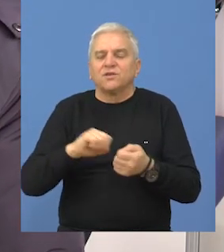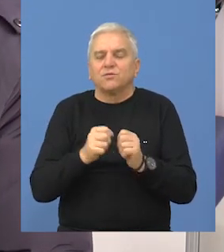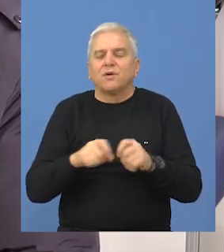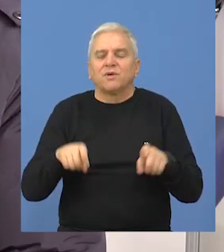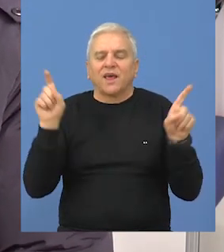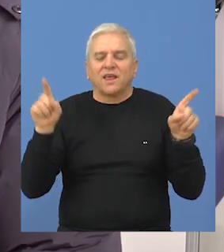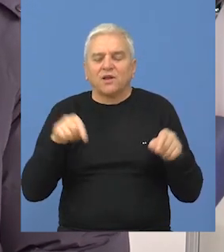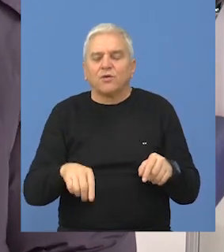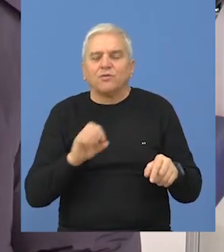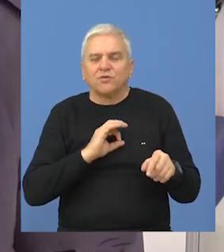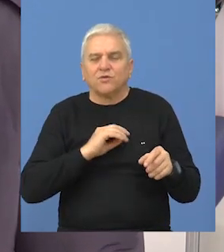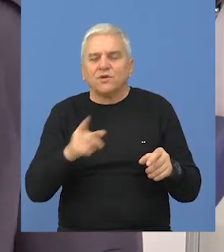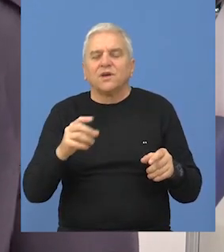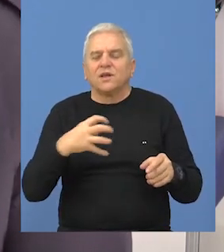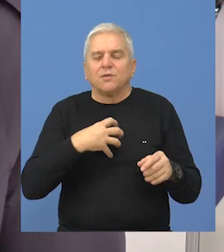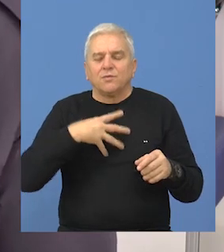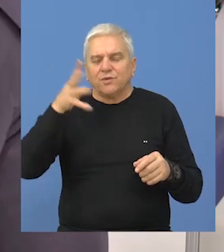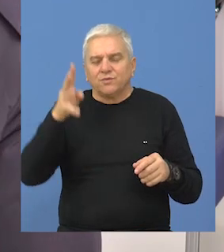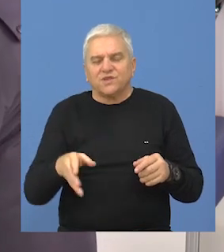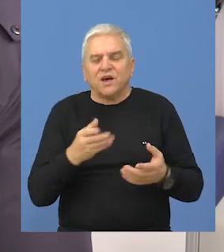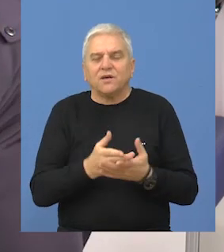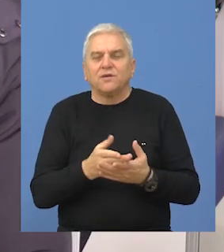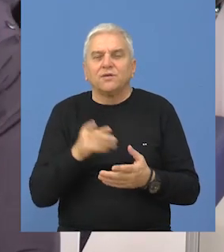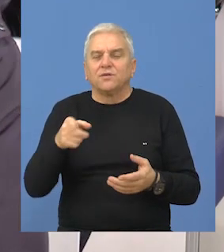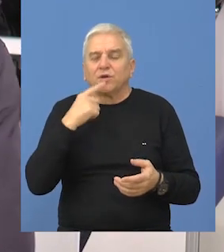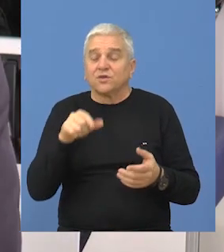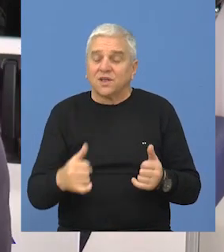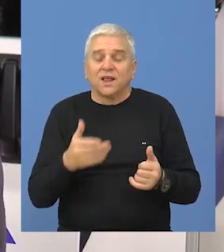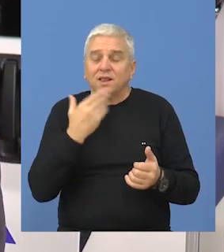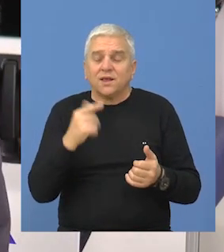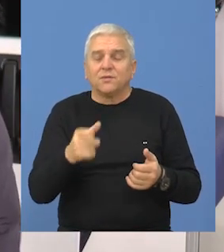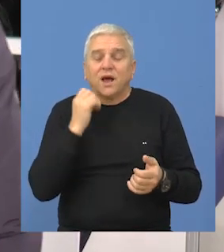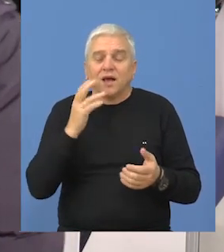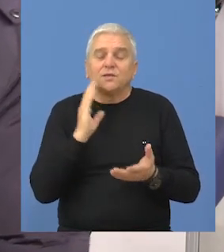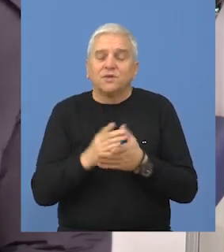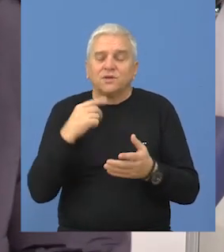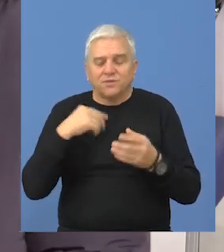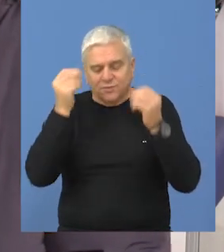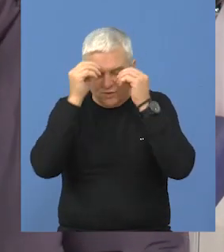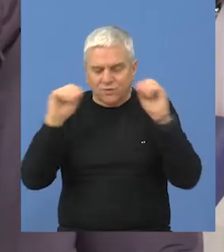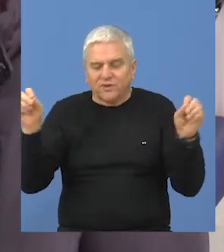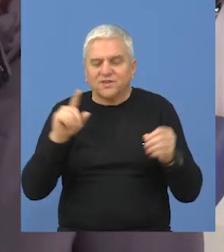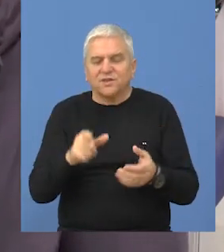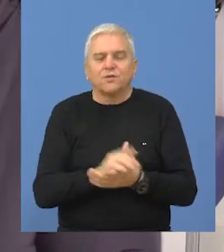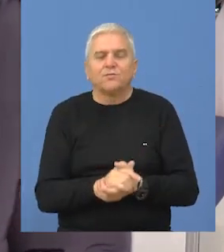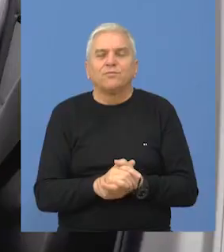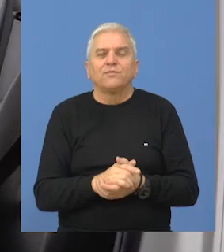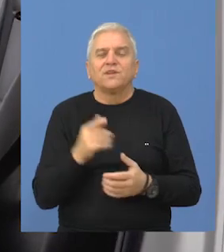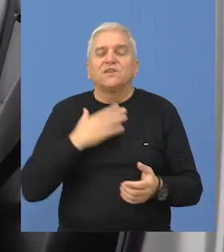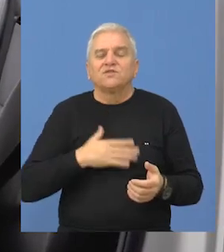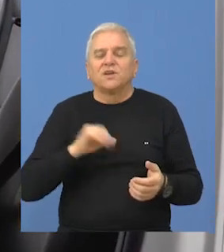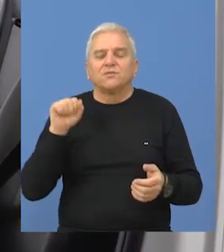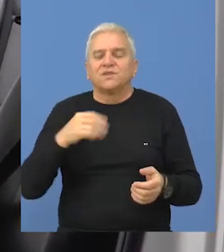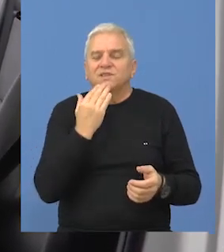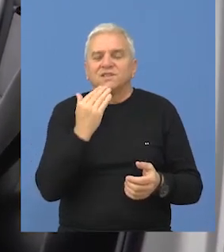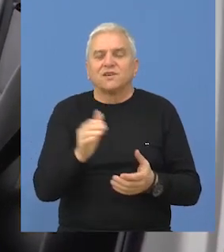problem ginekologa i da rješimo problem psihijatra, ali to u dogadnom vreme kad bude, jer ćemo se obavestiti. U